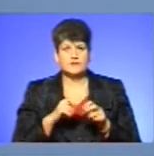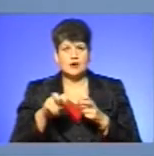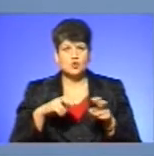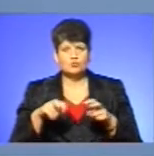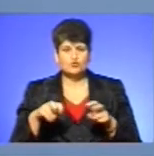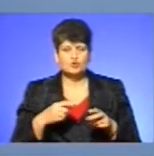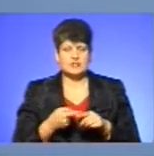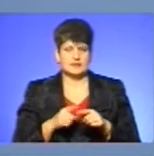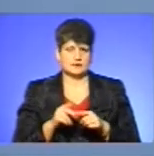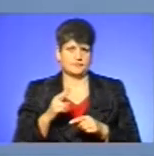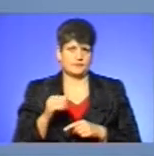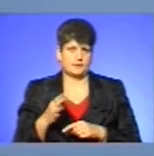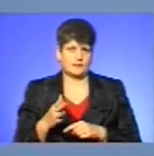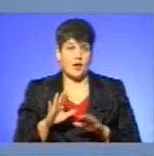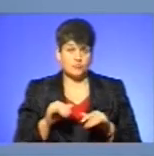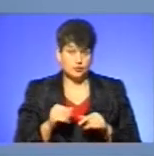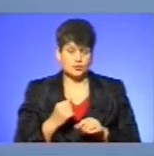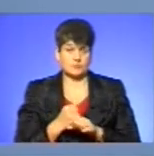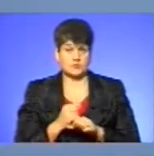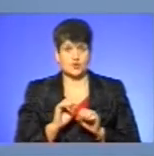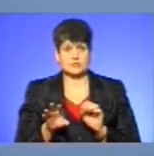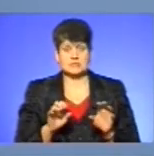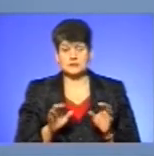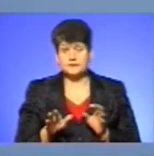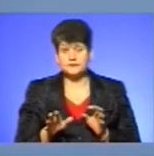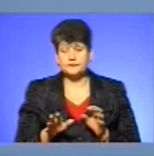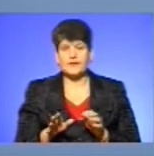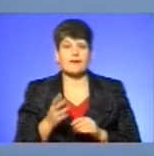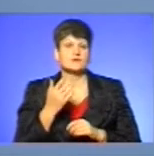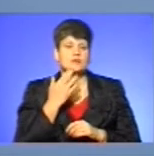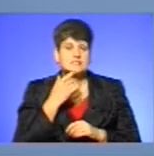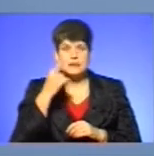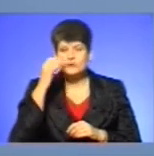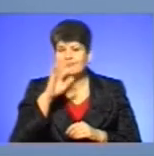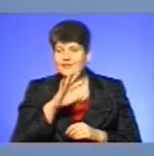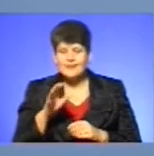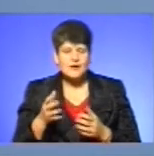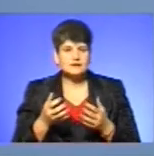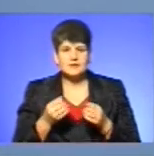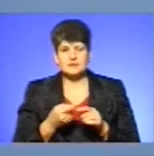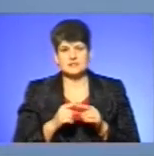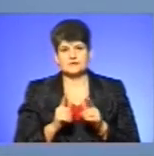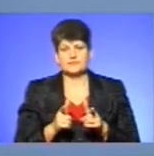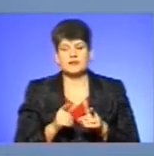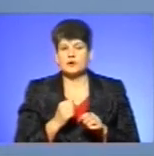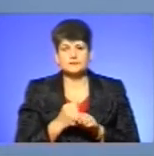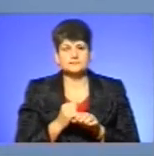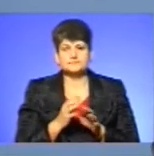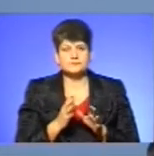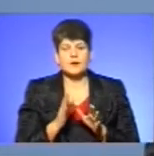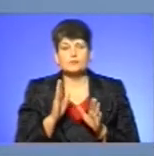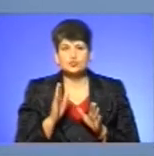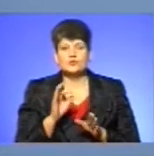таких даних. І після цього здійснюється розсилки. Якщо національна поліція не отримає такої згоди, така розсилка, відповідно, буде здійснюються. І будуть